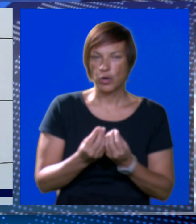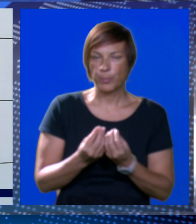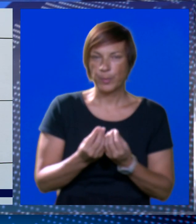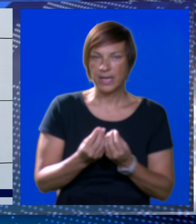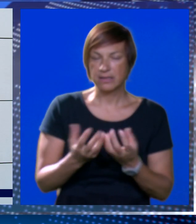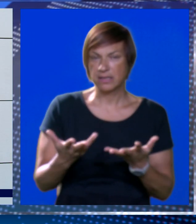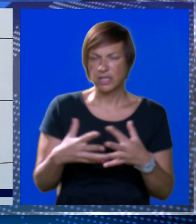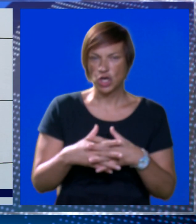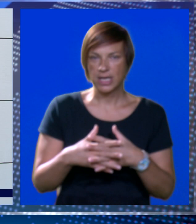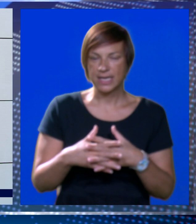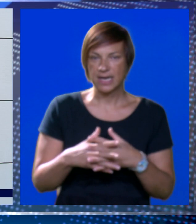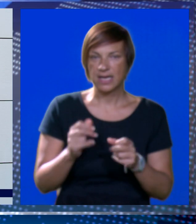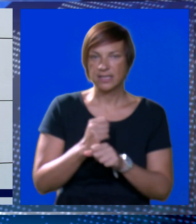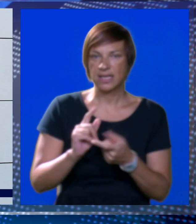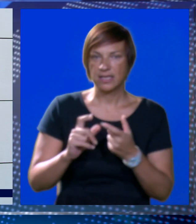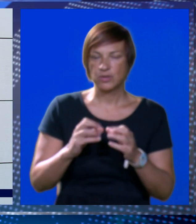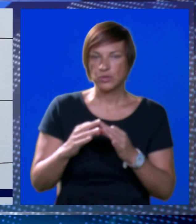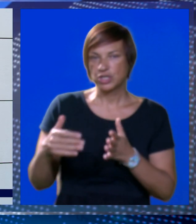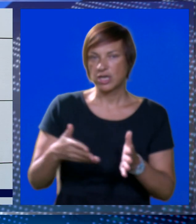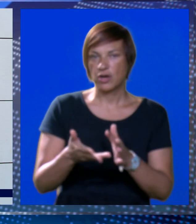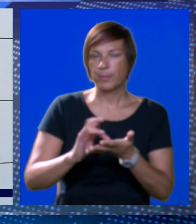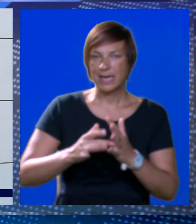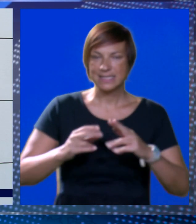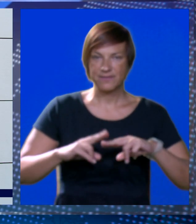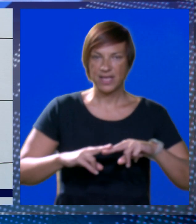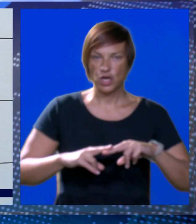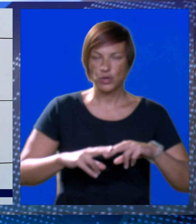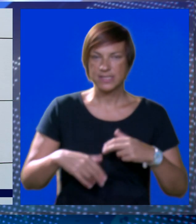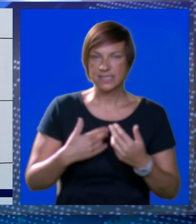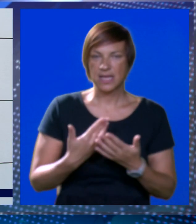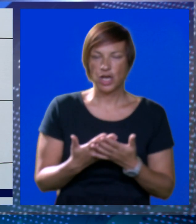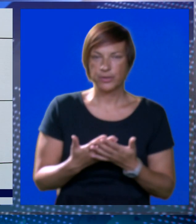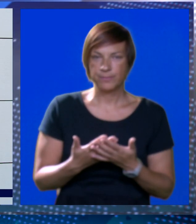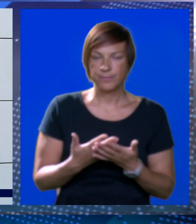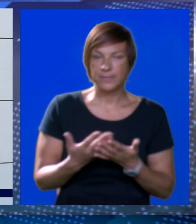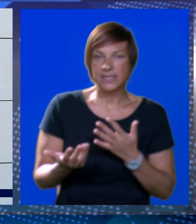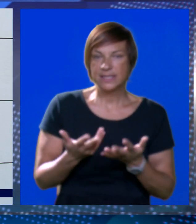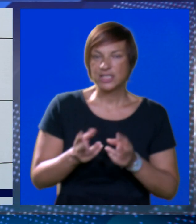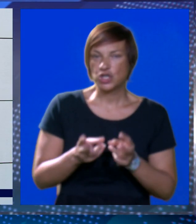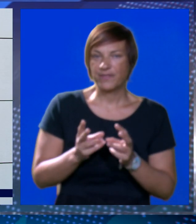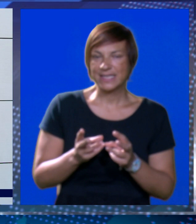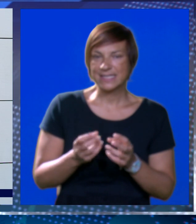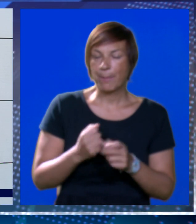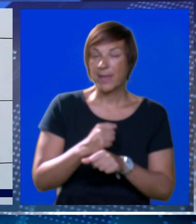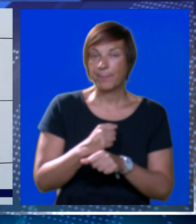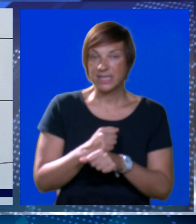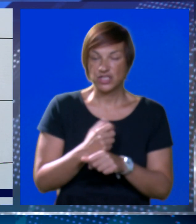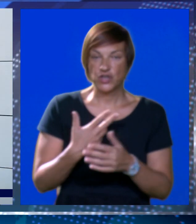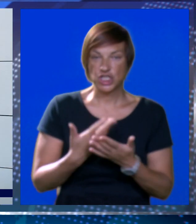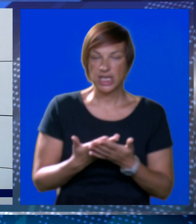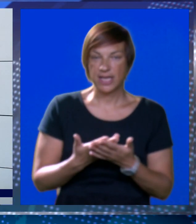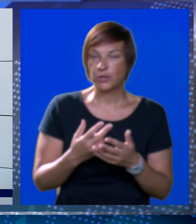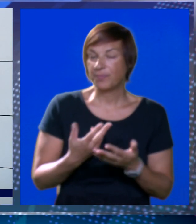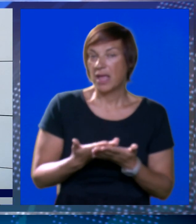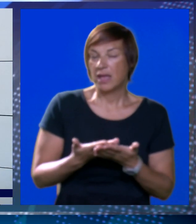ovaj dio, čak i grada, gruška obala, sve ostalo, jeli, da će biti negdje ove zime u izvođenju.